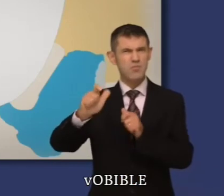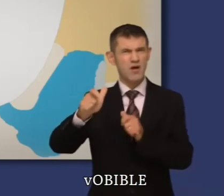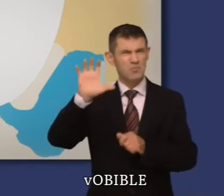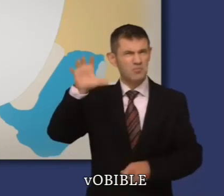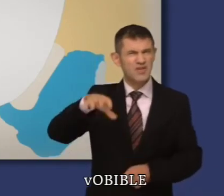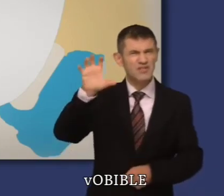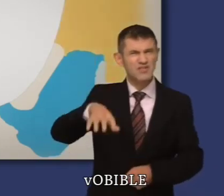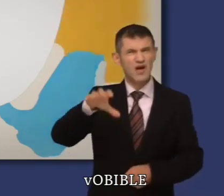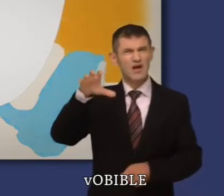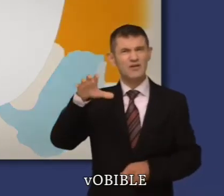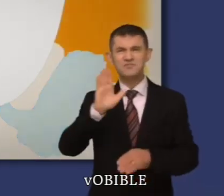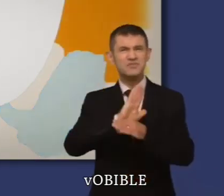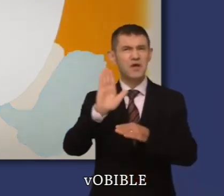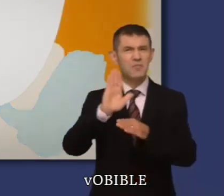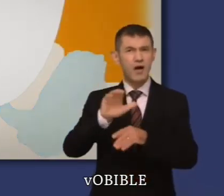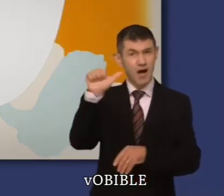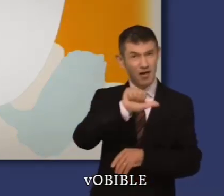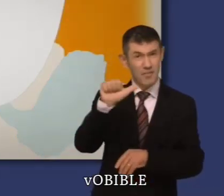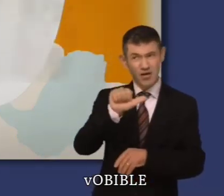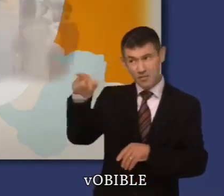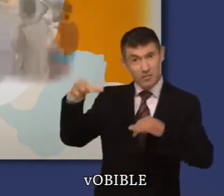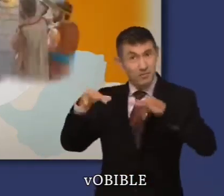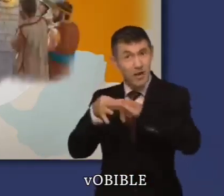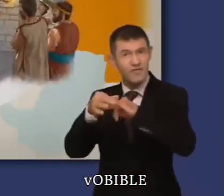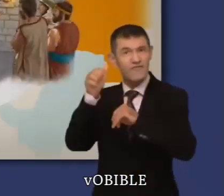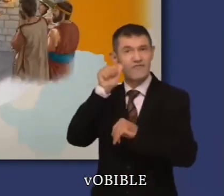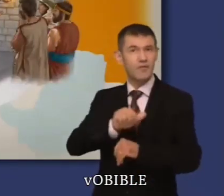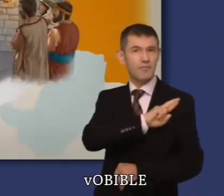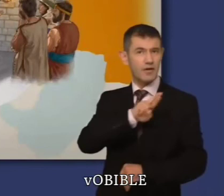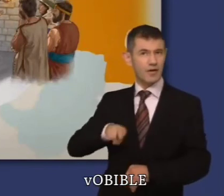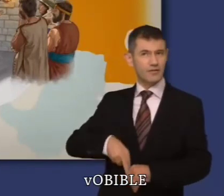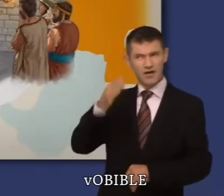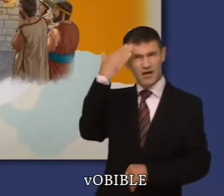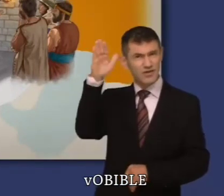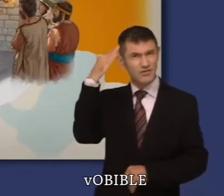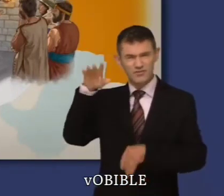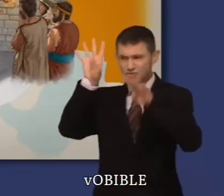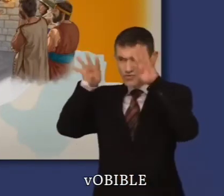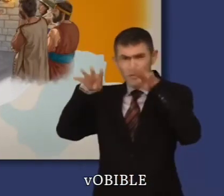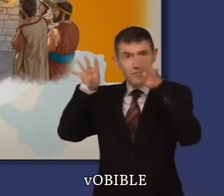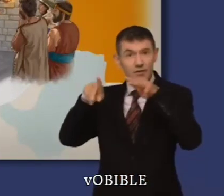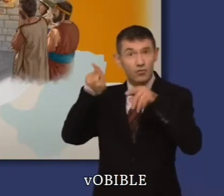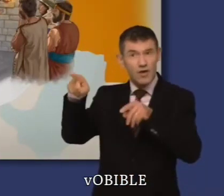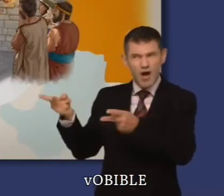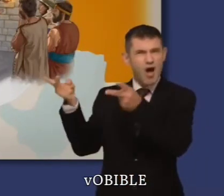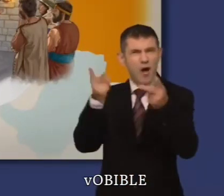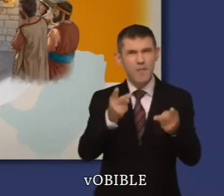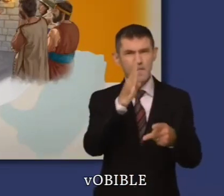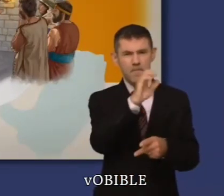mauvais du royaume du Nord. Il parle notamment d'Akab qui se marie avec Jézabel, une princesse païenne.